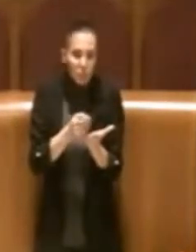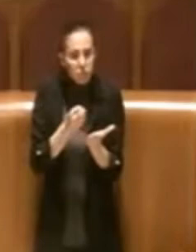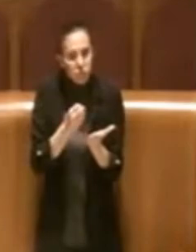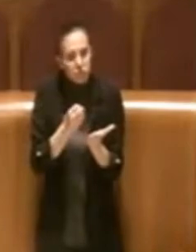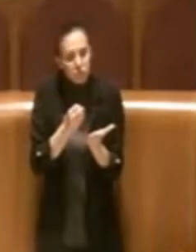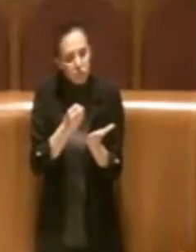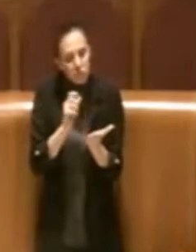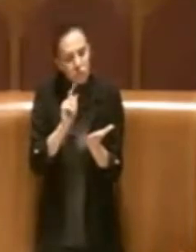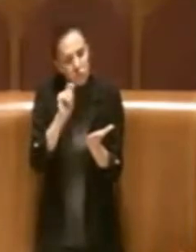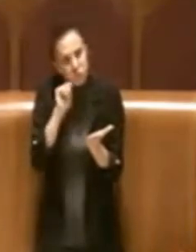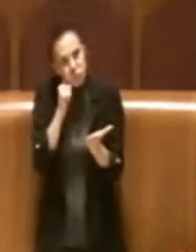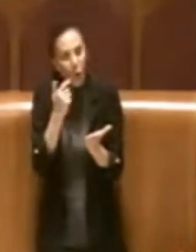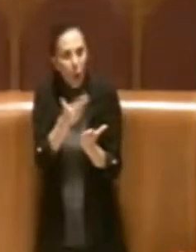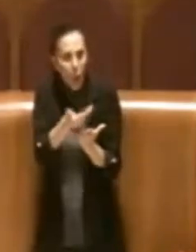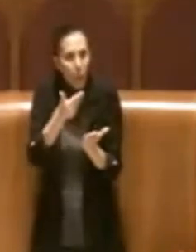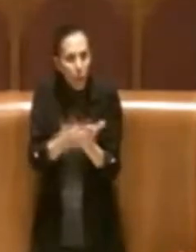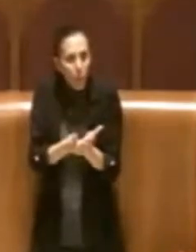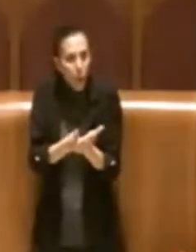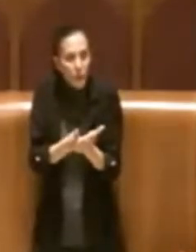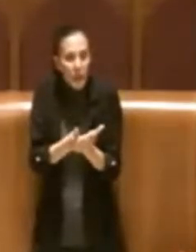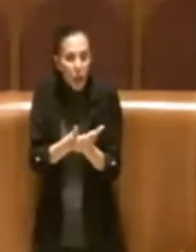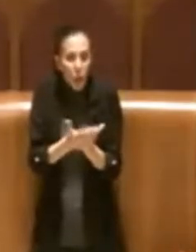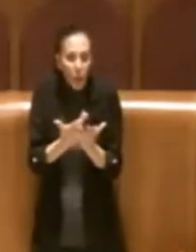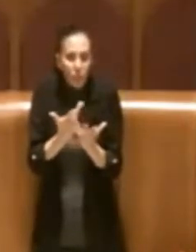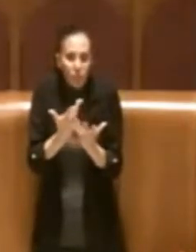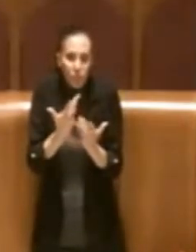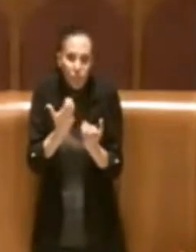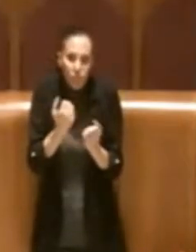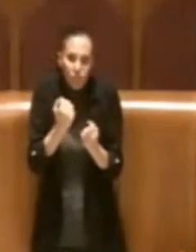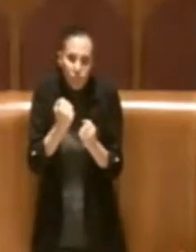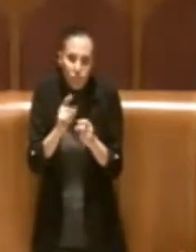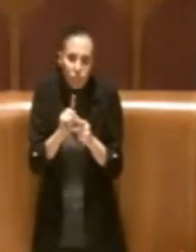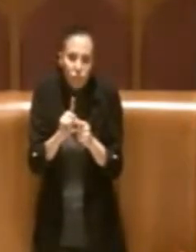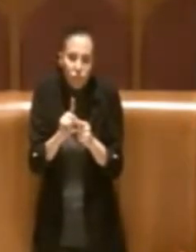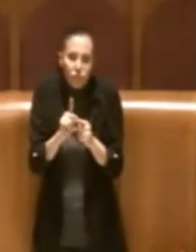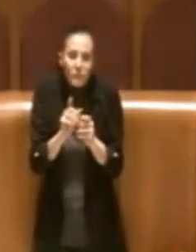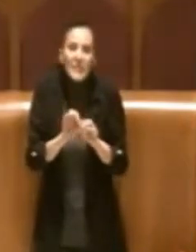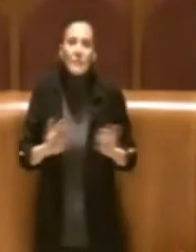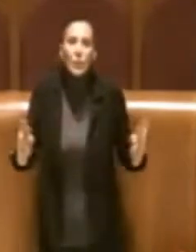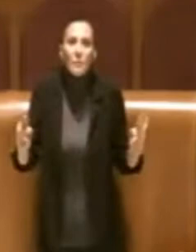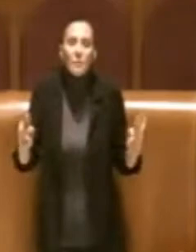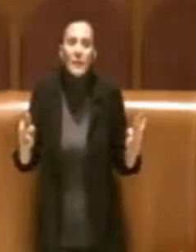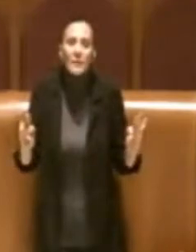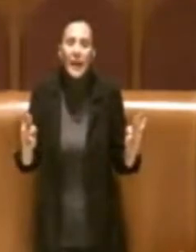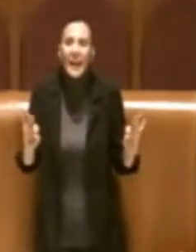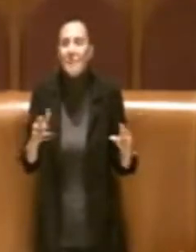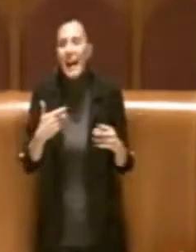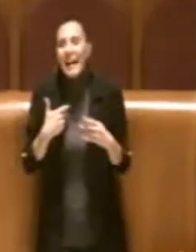proposta come intento, però, lasciatemi dire,